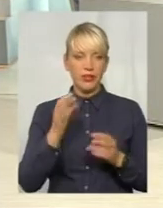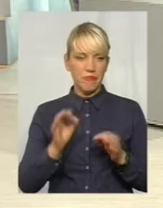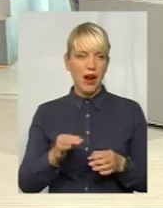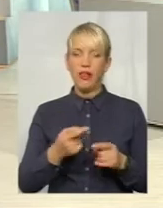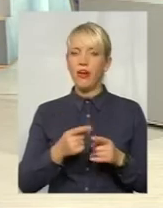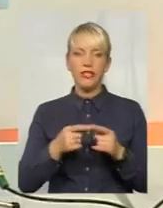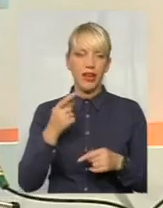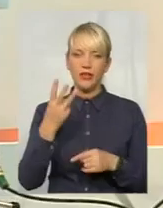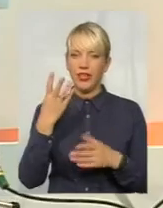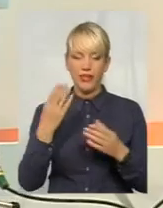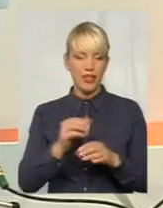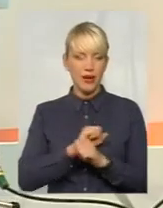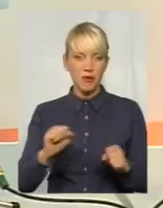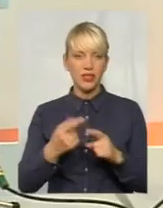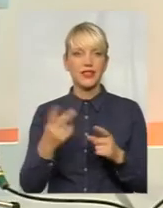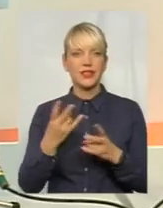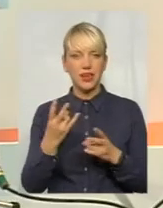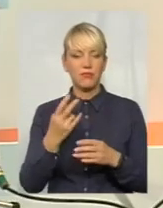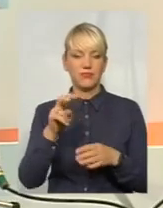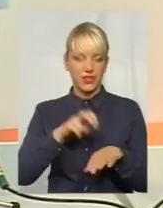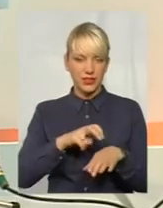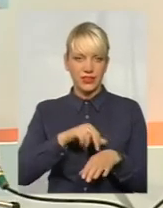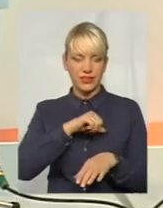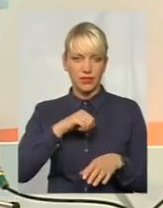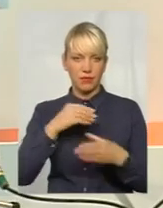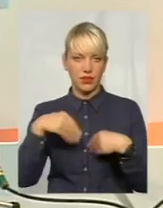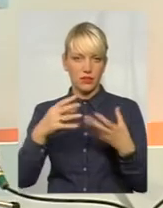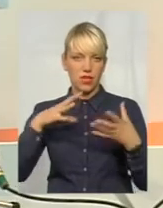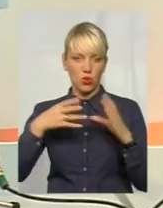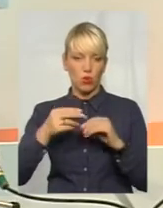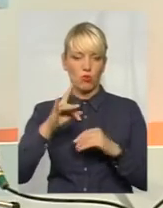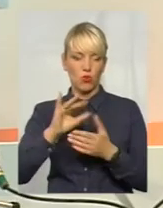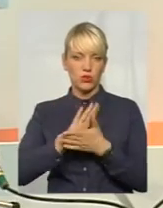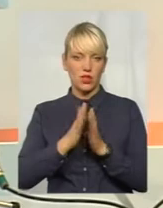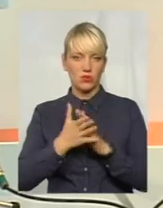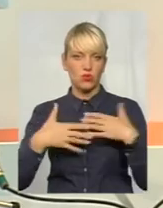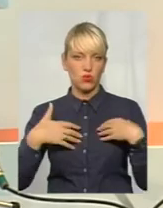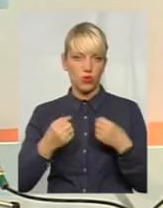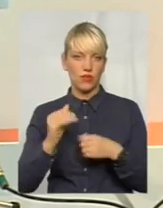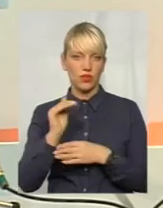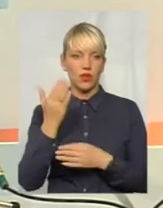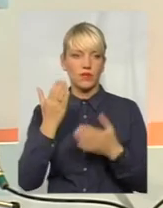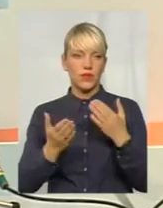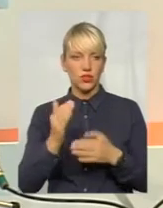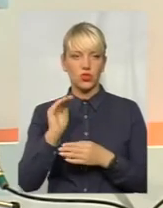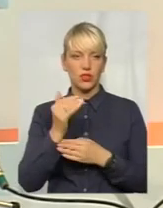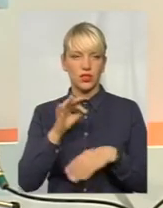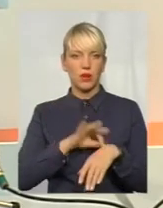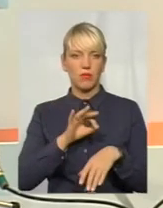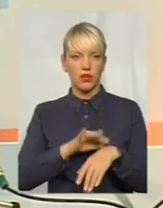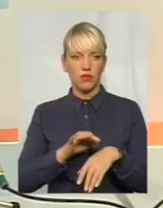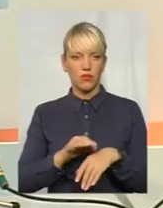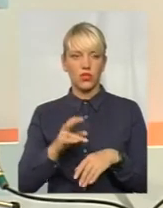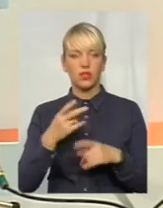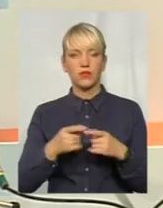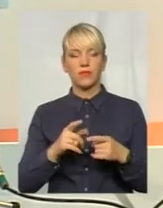три дні неможливо. Тобто для цього існує лікар, щоб він дав заключення про стан здоров'я дитини. Тому що якщо дитина перехворіла, то вона мала